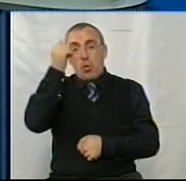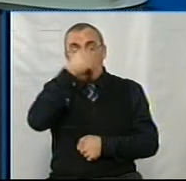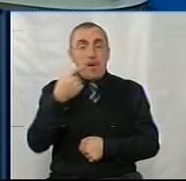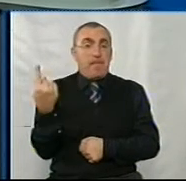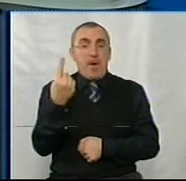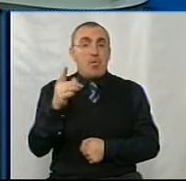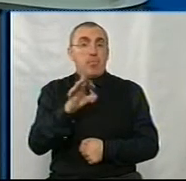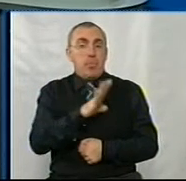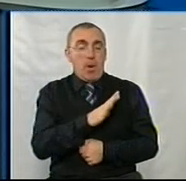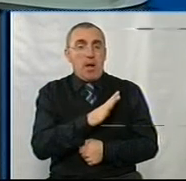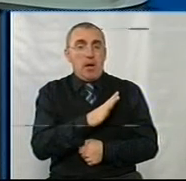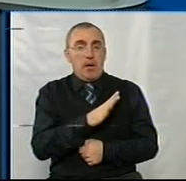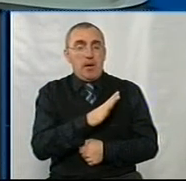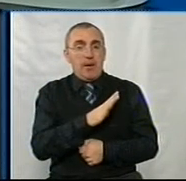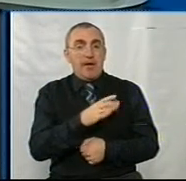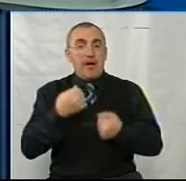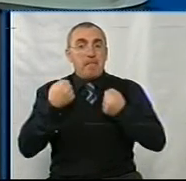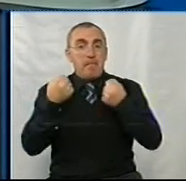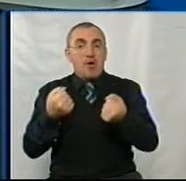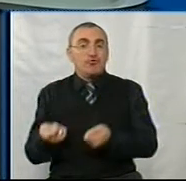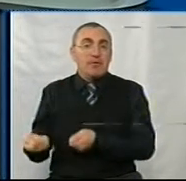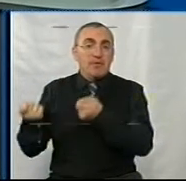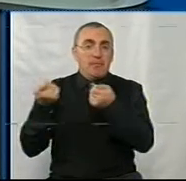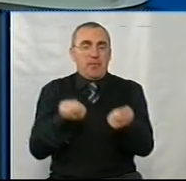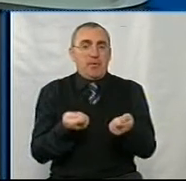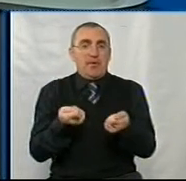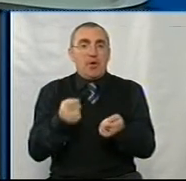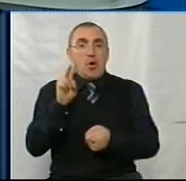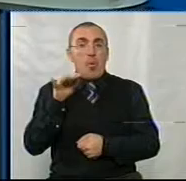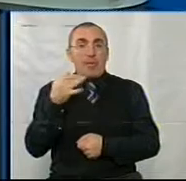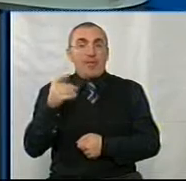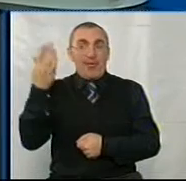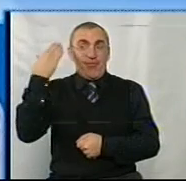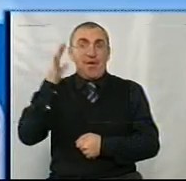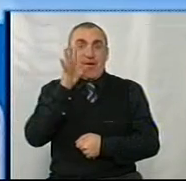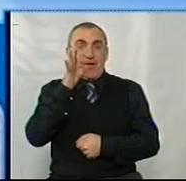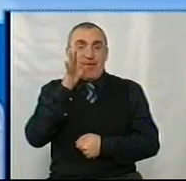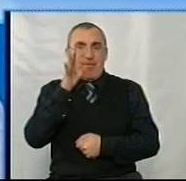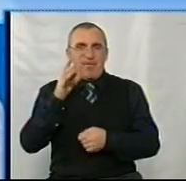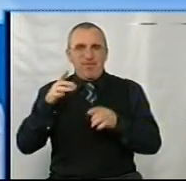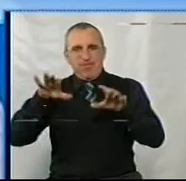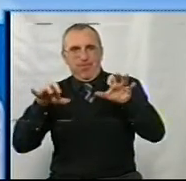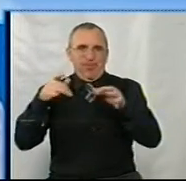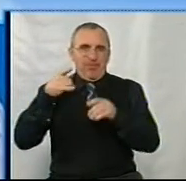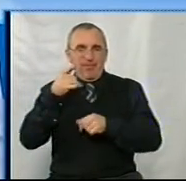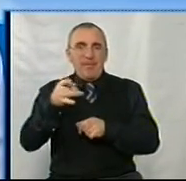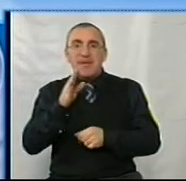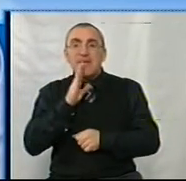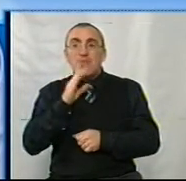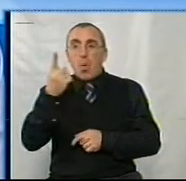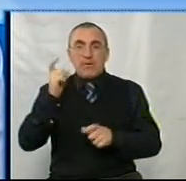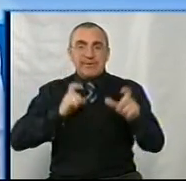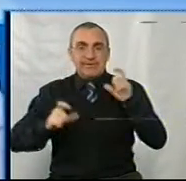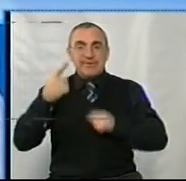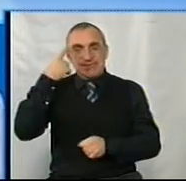перша в нас була машину привезли в Кропивницьку на той час подбиту, і коли вибігла одна студентка,